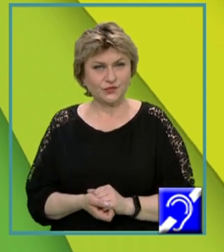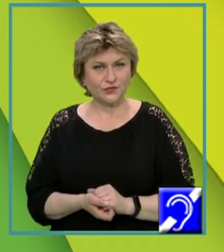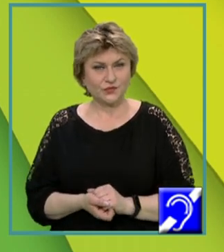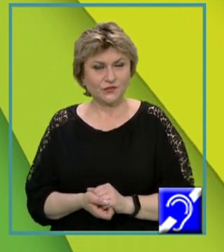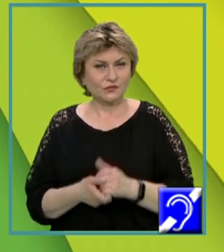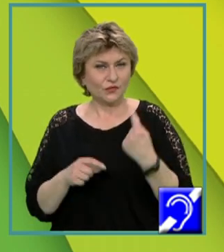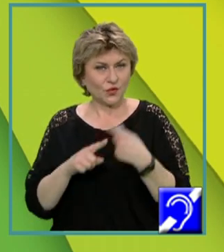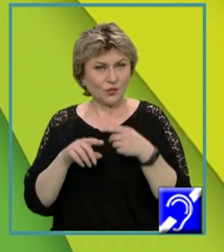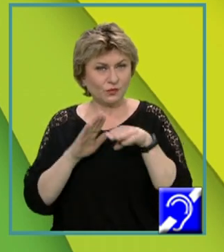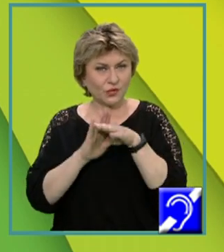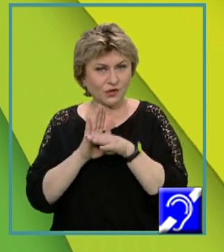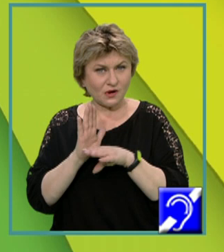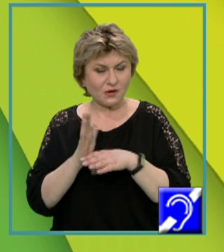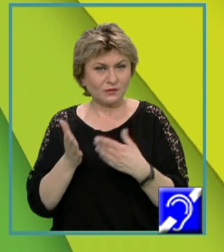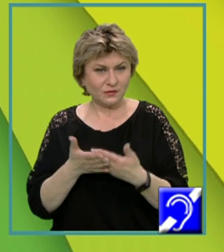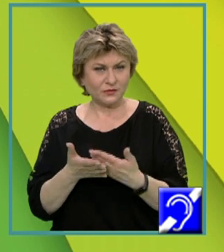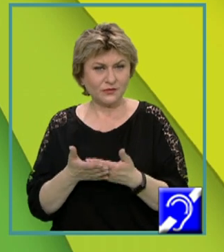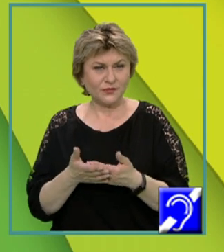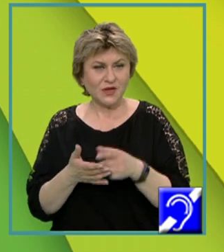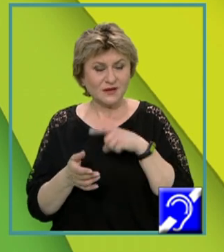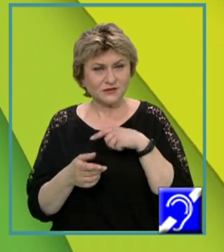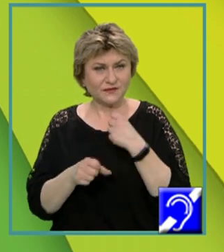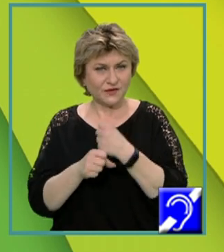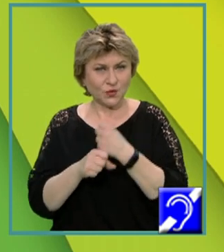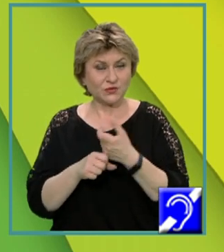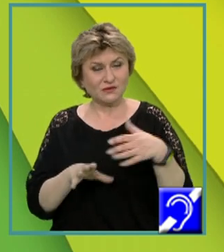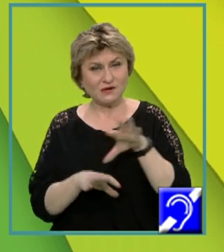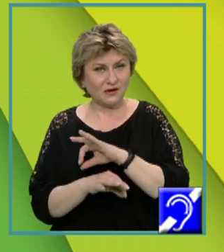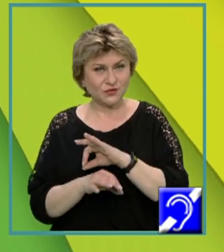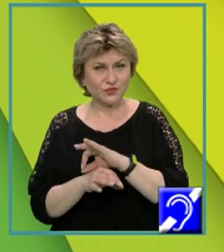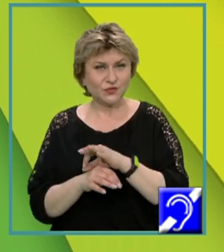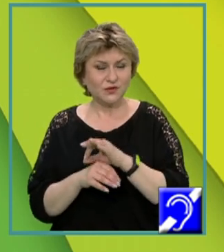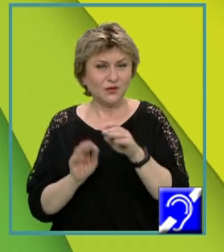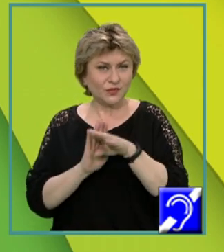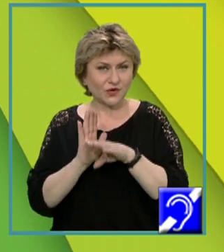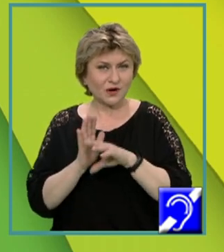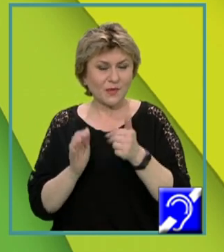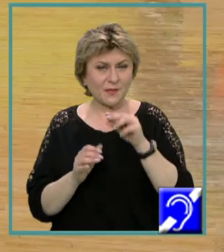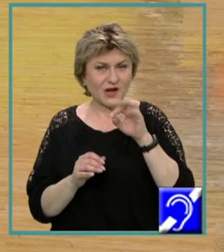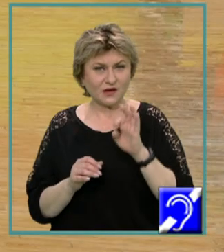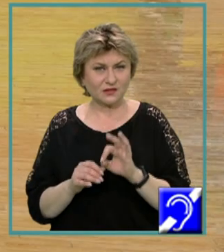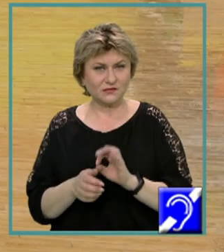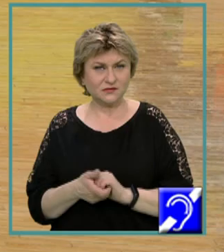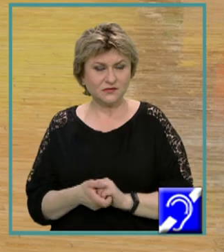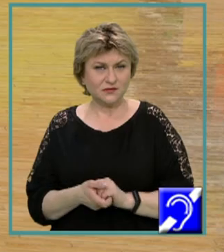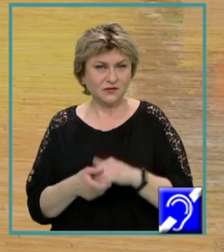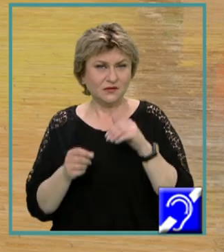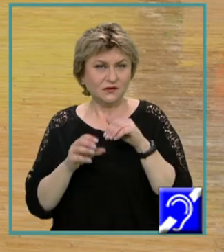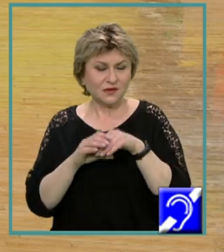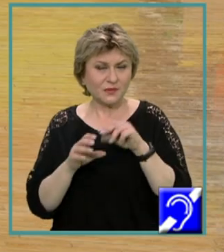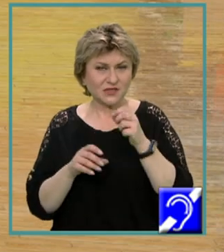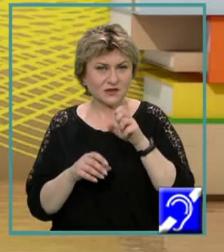subprogramul numit subprogramul apelant, este invocat celălalt numit subprogramul apelat. În Pascal,